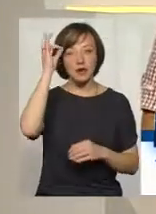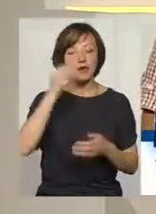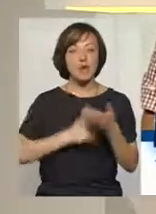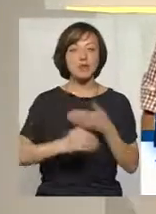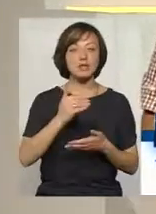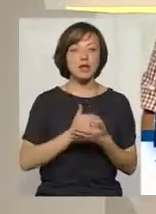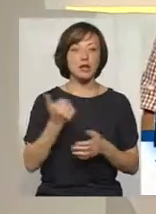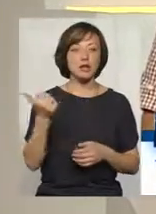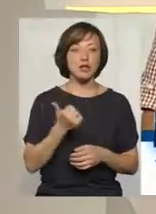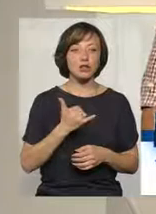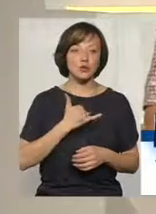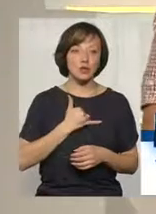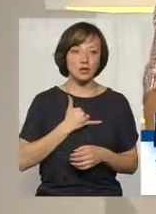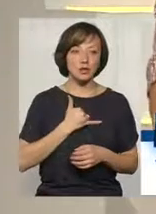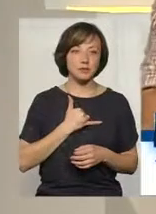тиждень, по суті, у нас,